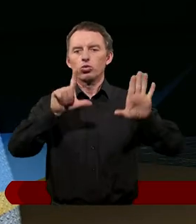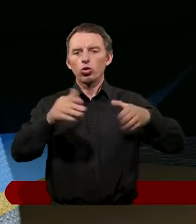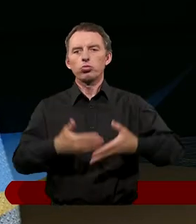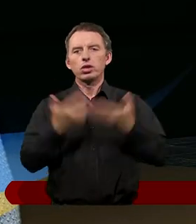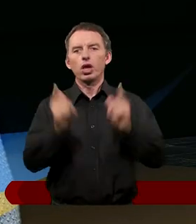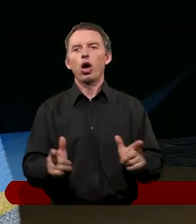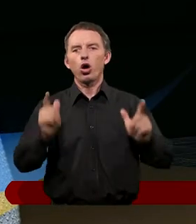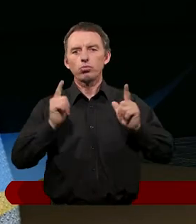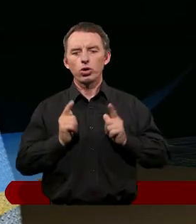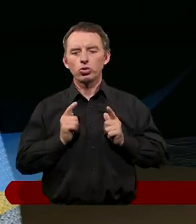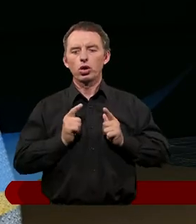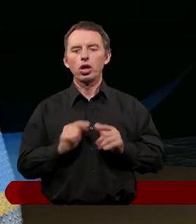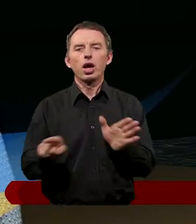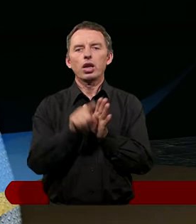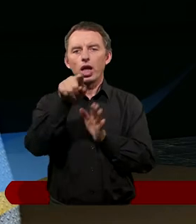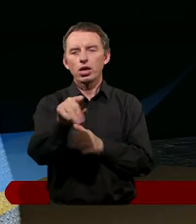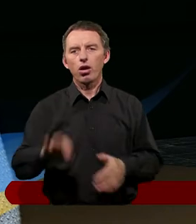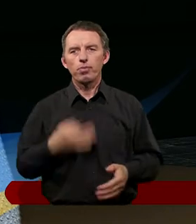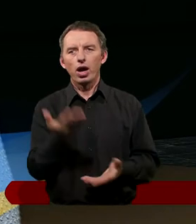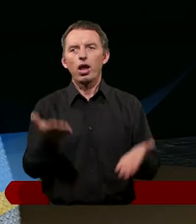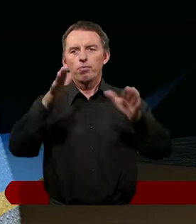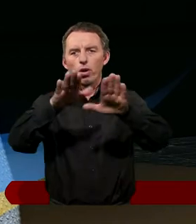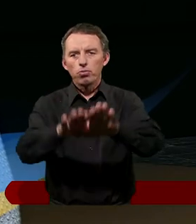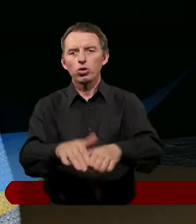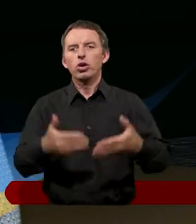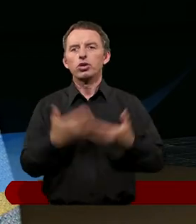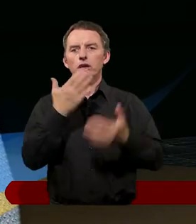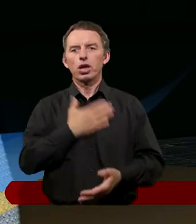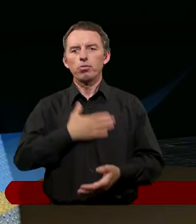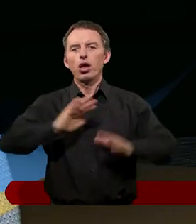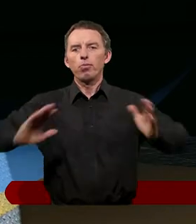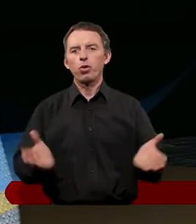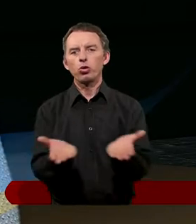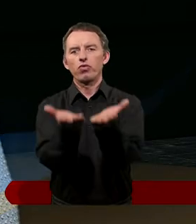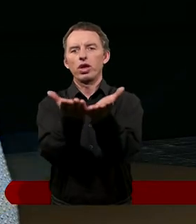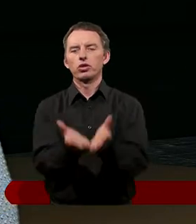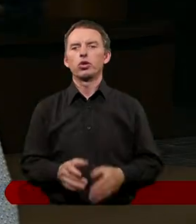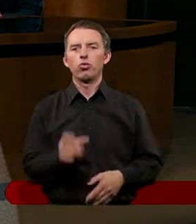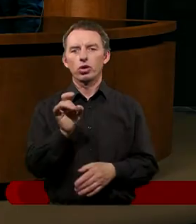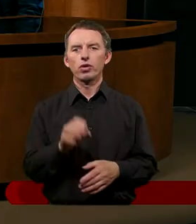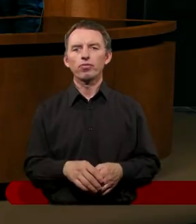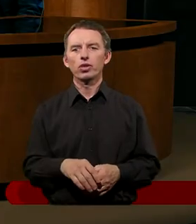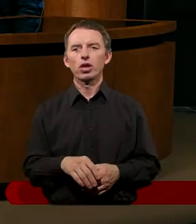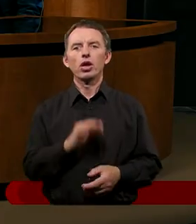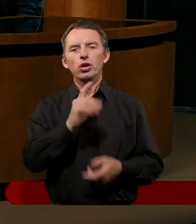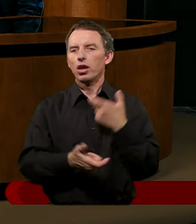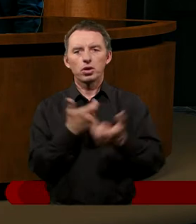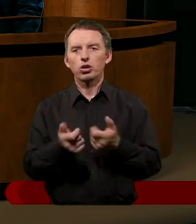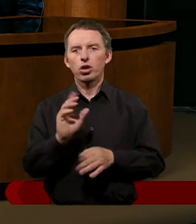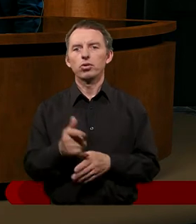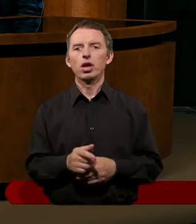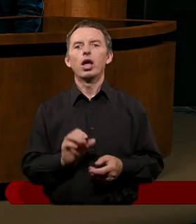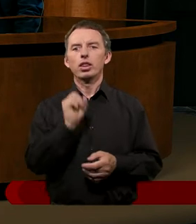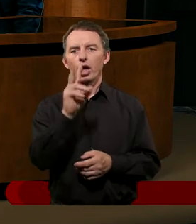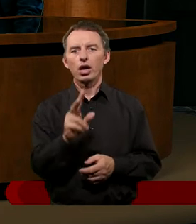dnia odpoczął. Dlatego Pan pobłogosławił dzień sabatu i poświęcił go. Czyli nie będziesz nic robił, żeby